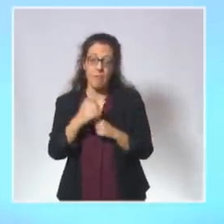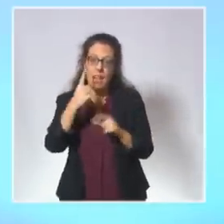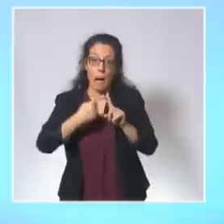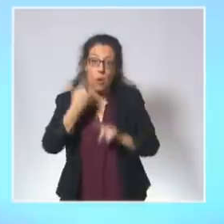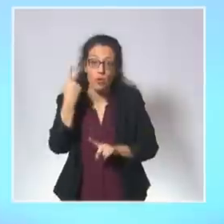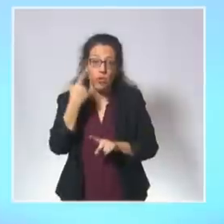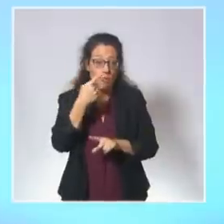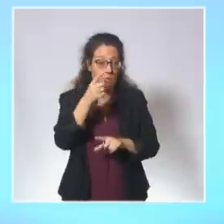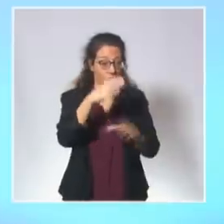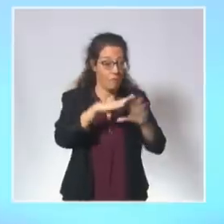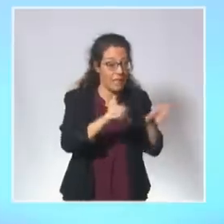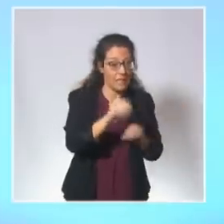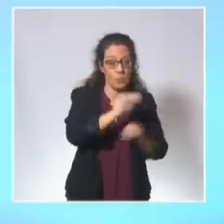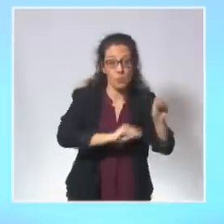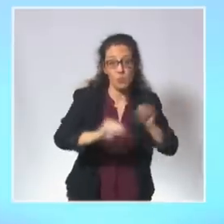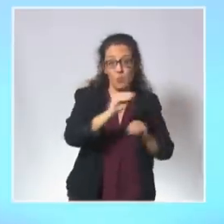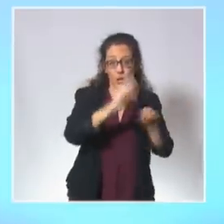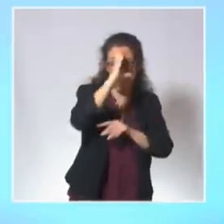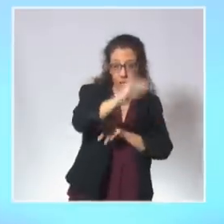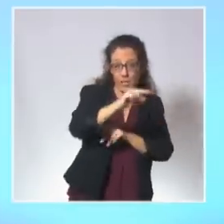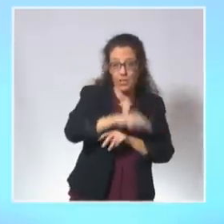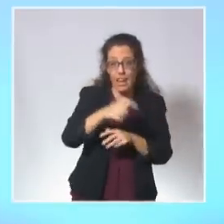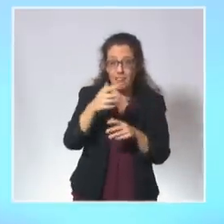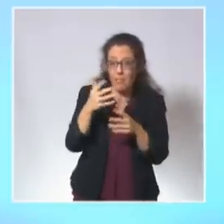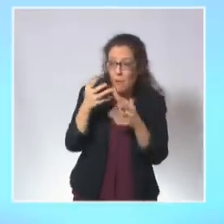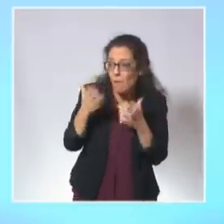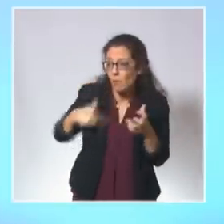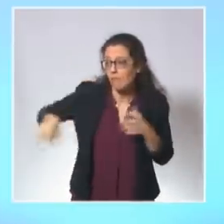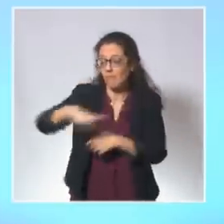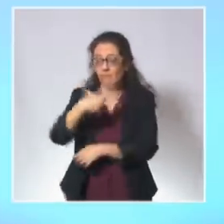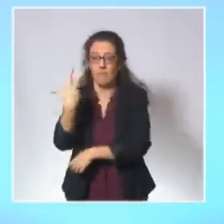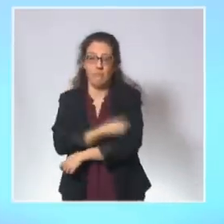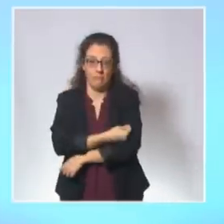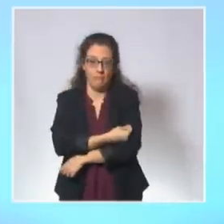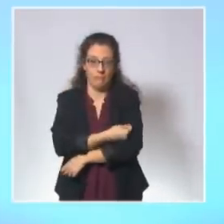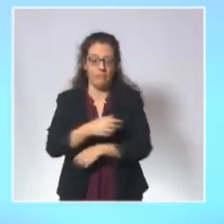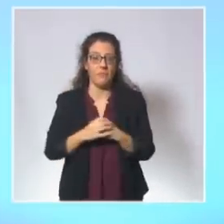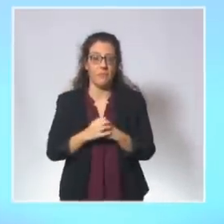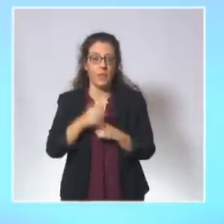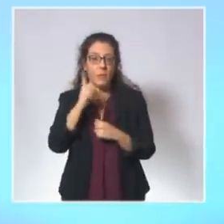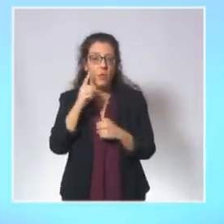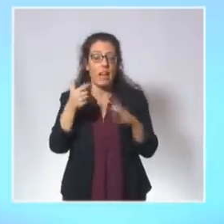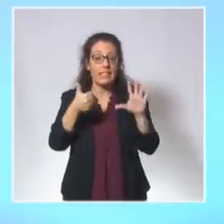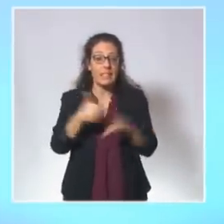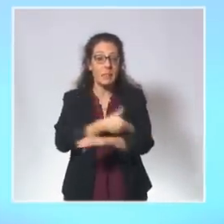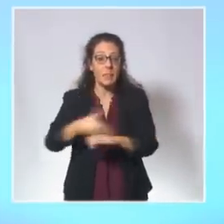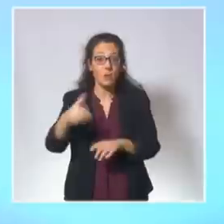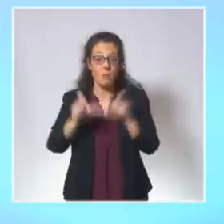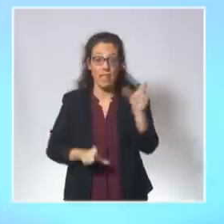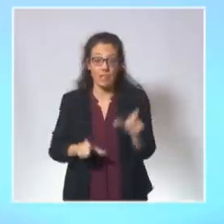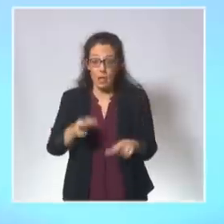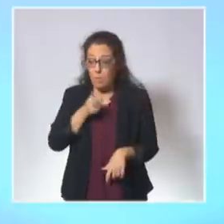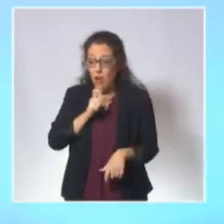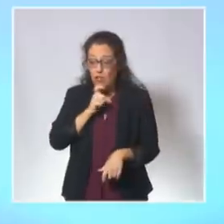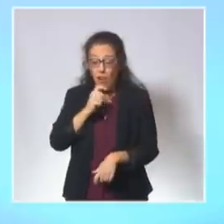vaccinions, car aujourd'hui encore, près de 6 millions de personnes ne sont toujours pas vaccinées.